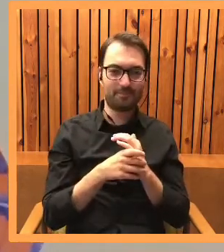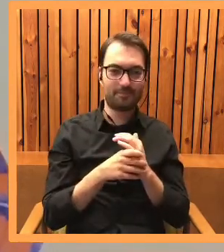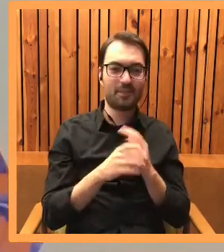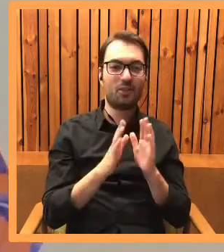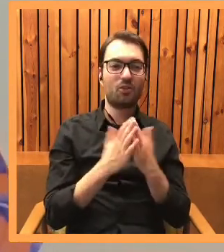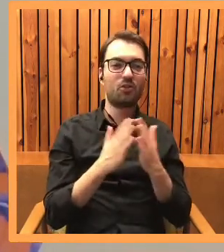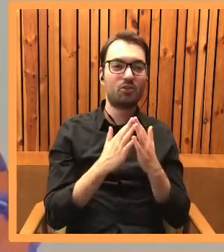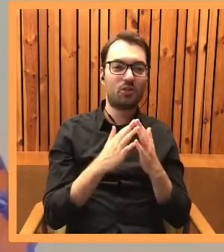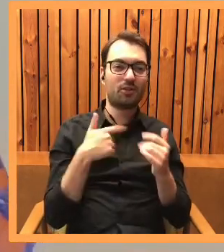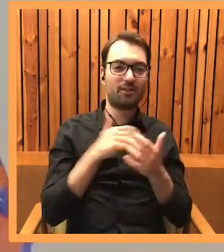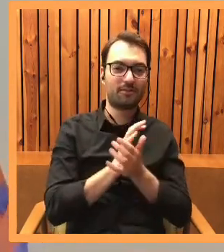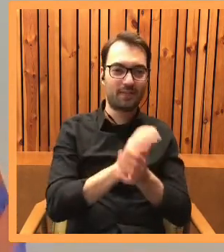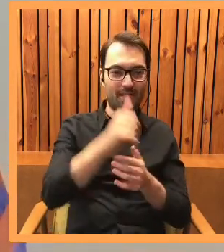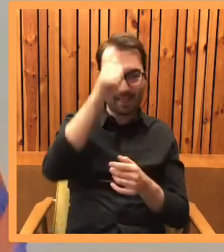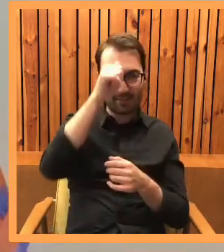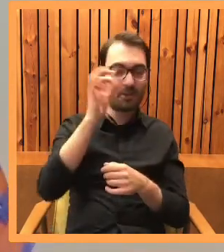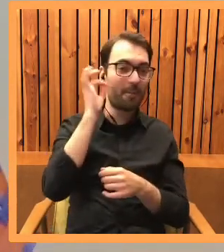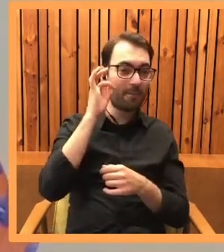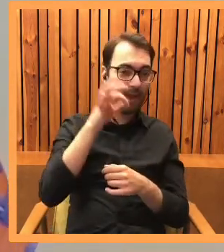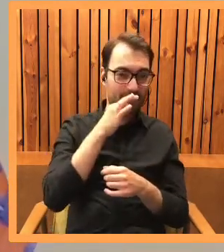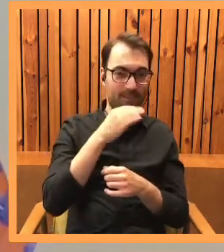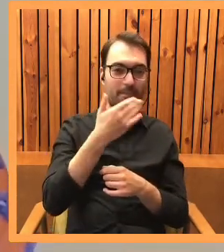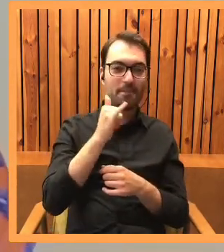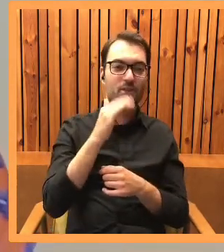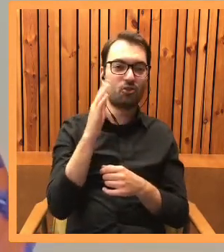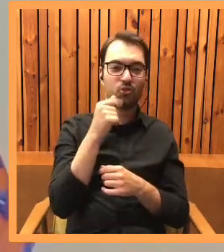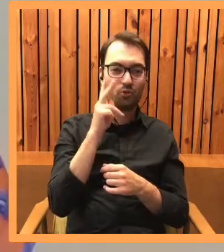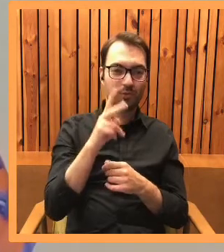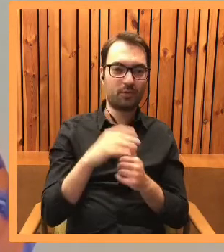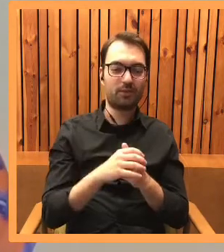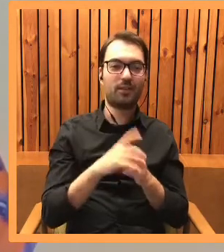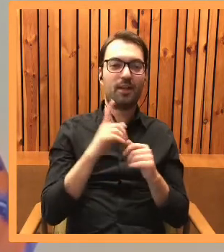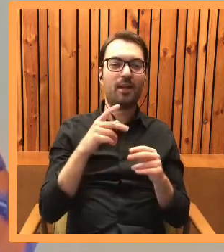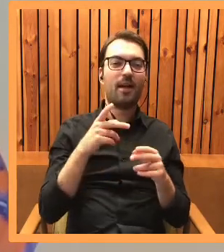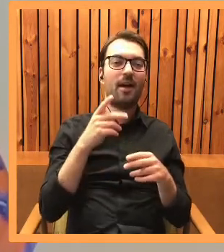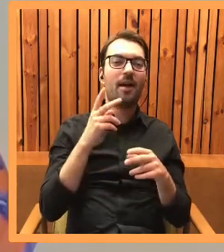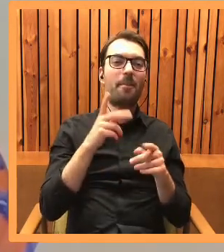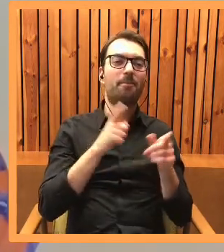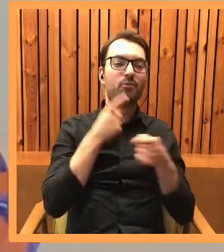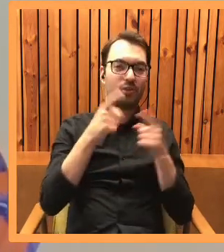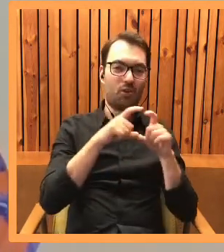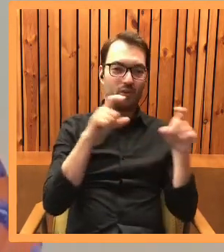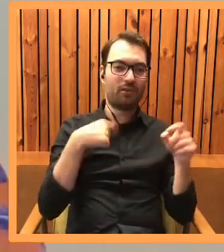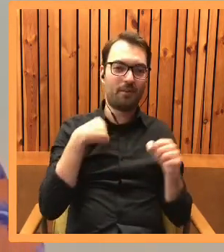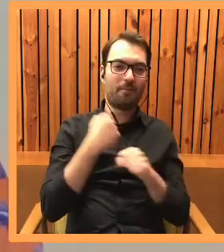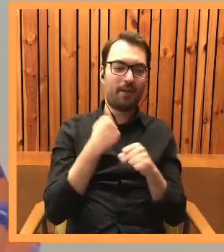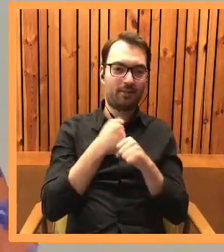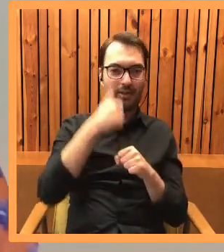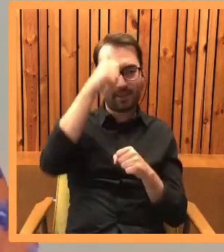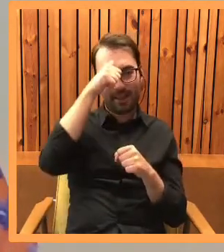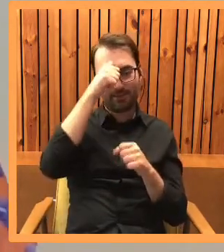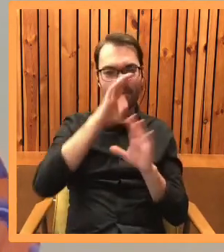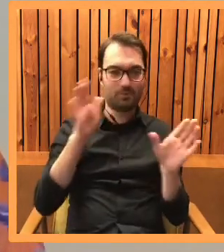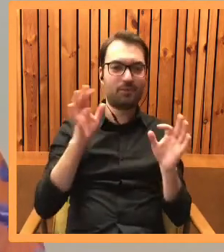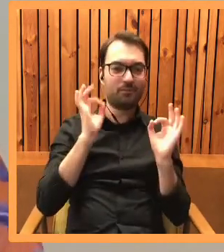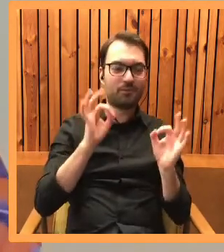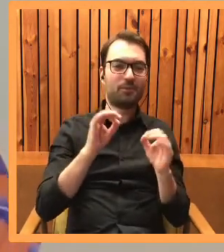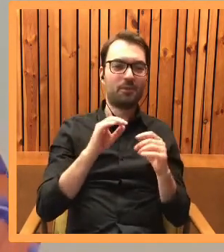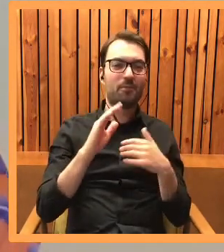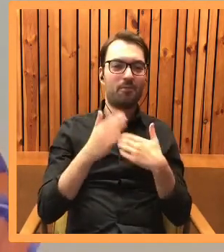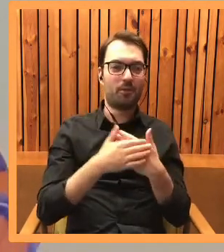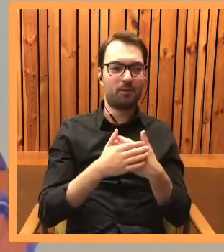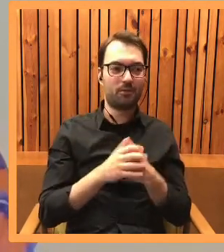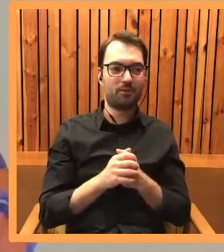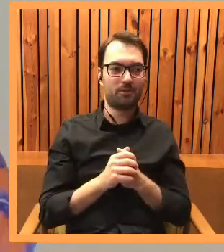książki wydaję pod nazwiskiem Panieńskim, czyli Miszczuk, a w przychodni pracuję pod nazwiskiem, które mam po mężu.